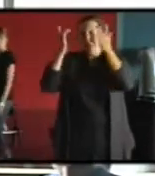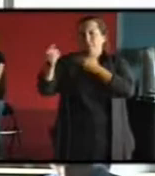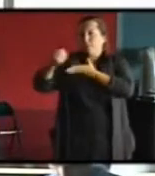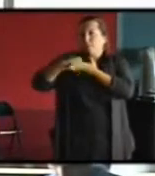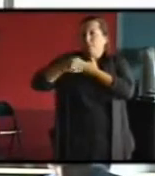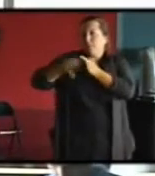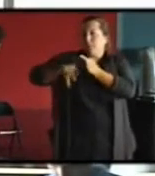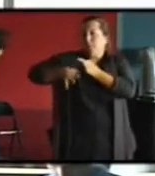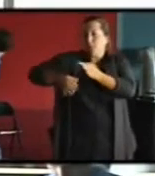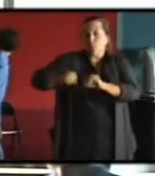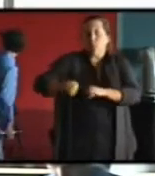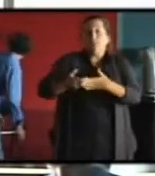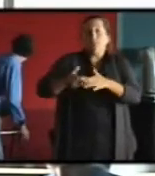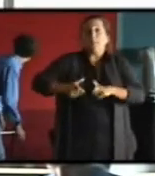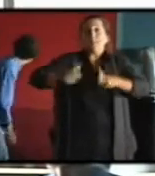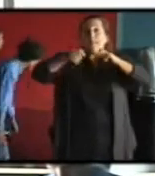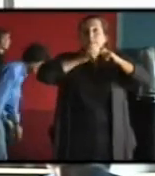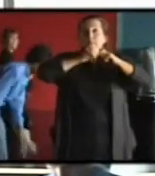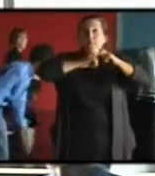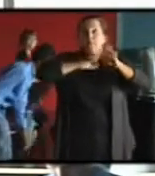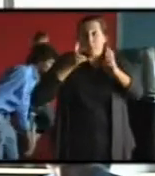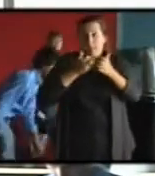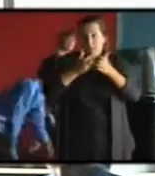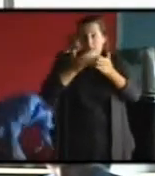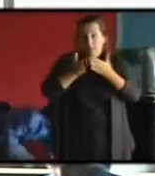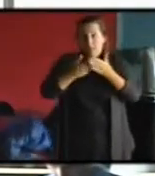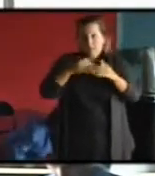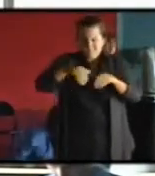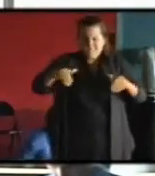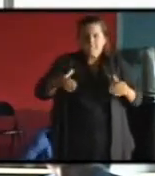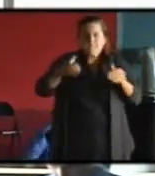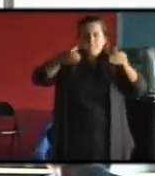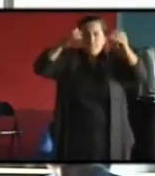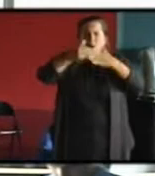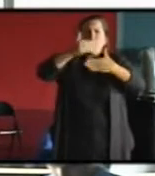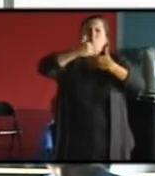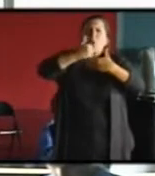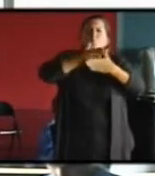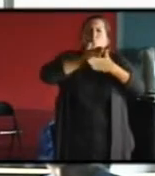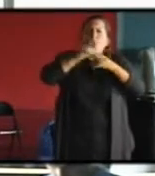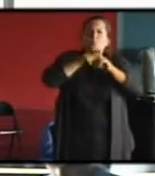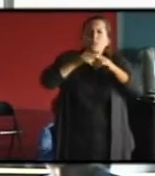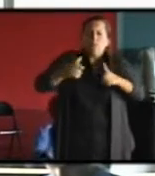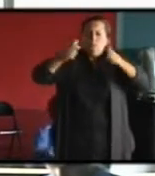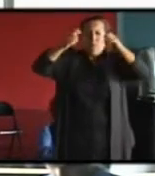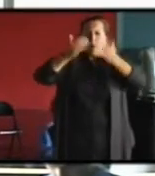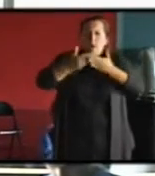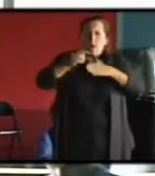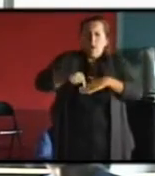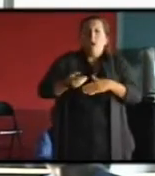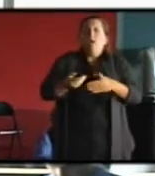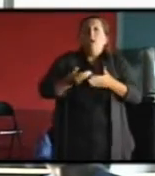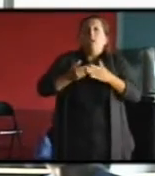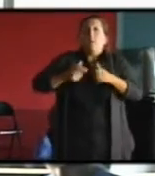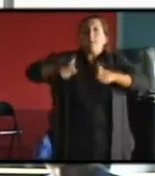à la fois sur le bâti très ancien, le bâti qui est vraiment dans des moellons et des pans de bois qui souvent est des bâtiments qui ne sont pas